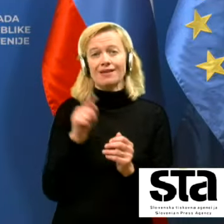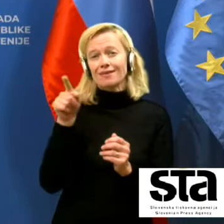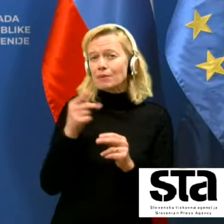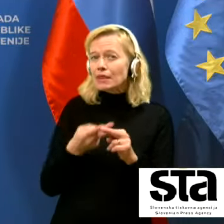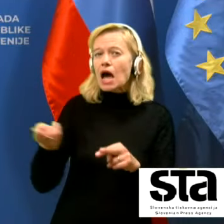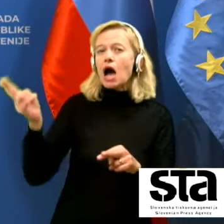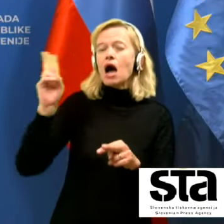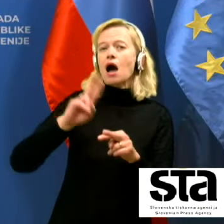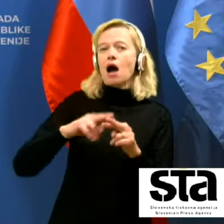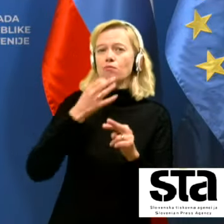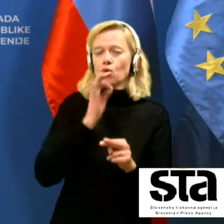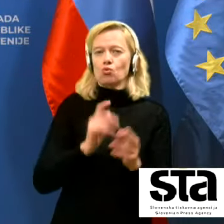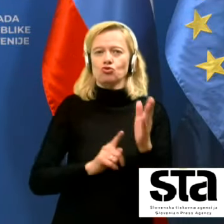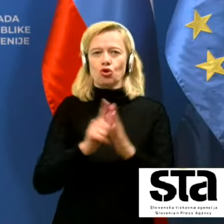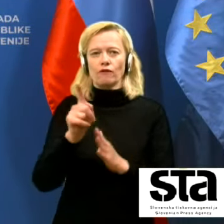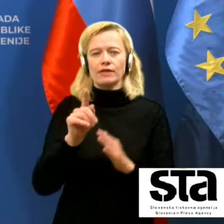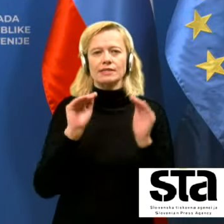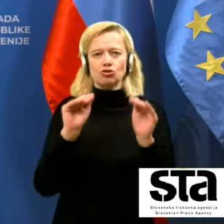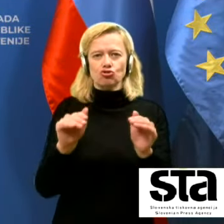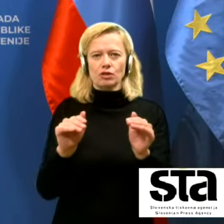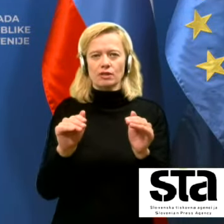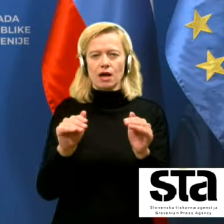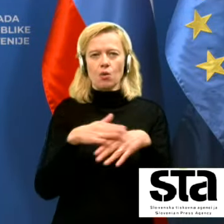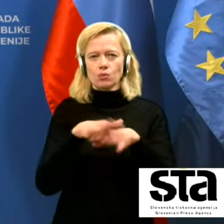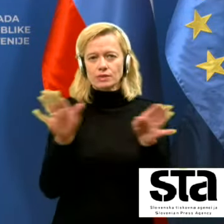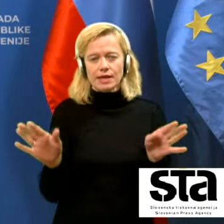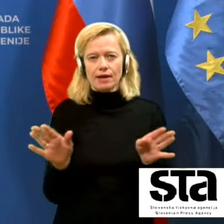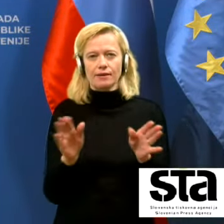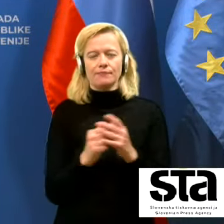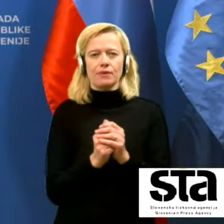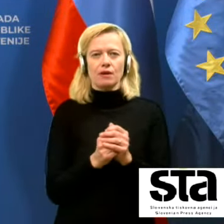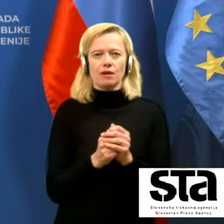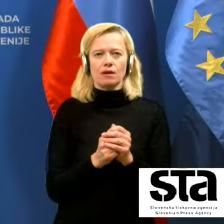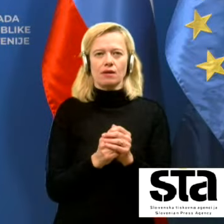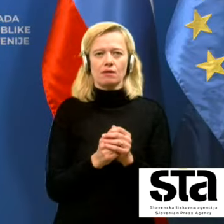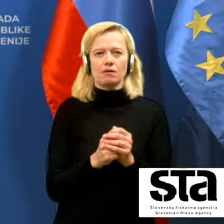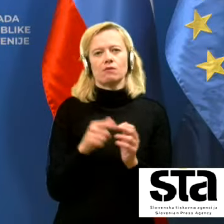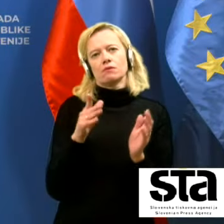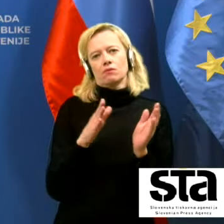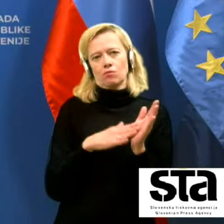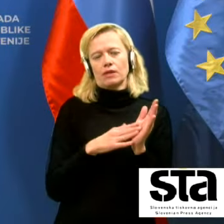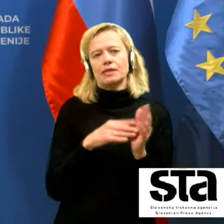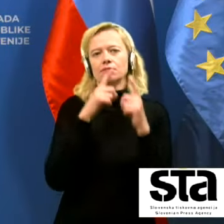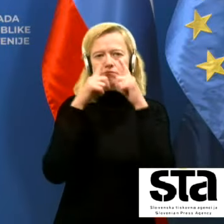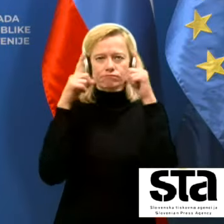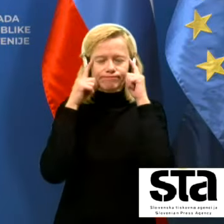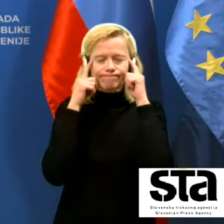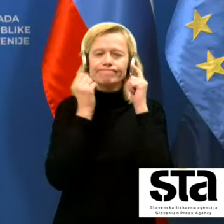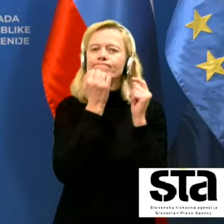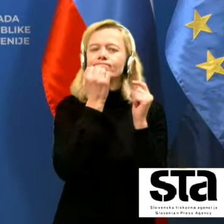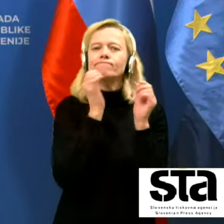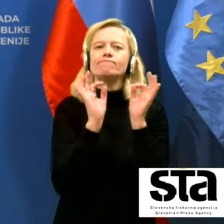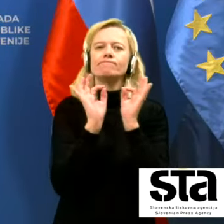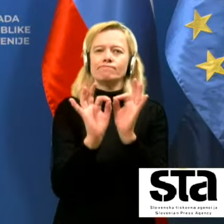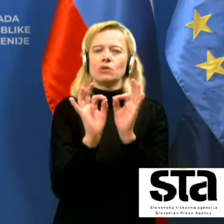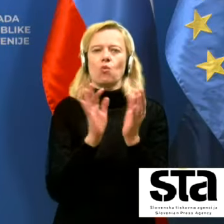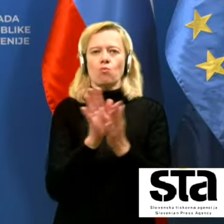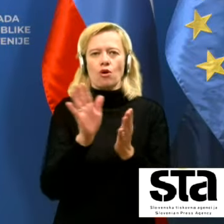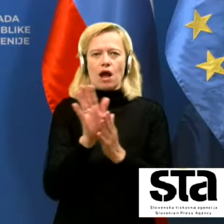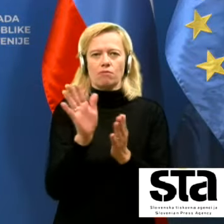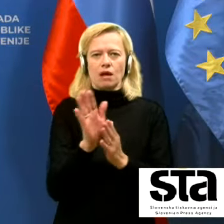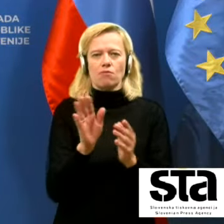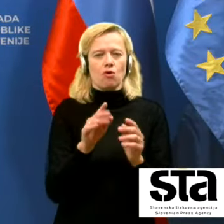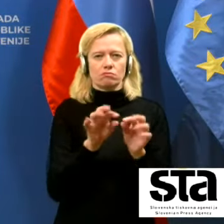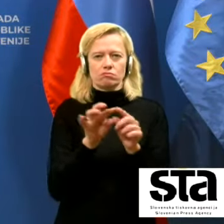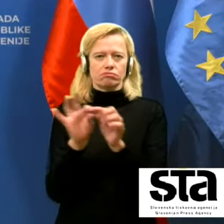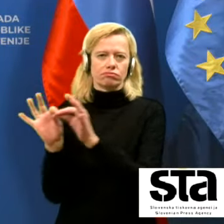najbolj učinkovita zaščita vseh, se pravi, da zaščitne maske dosledno uporabljamo. Ob